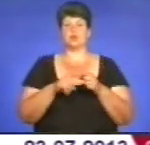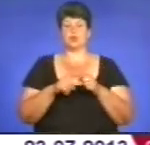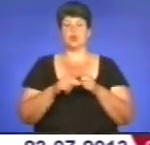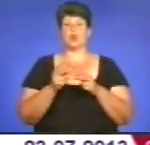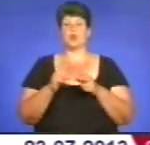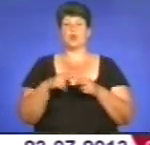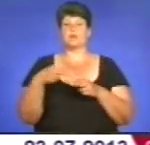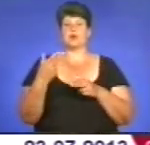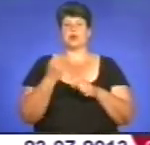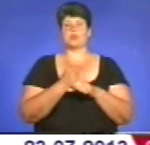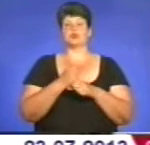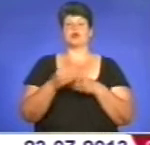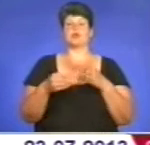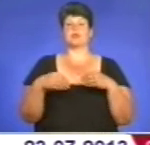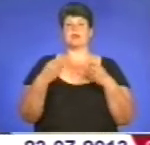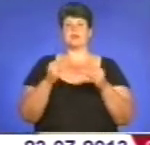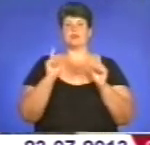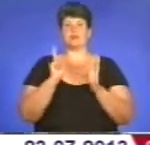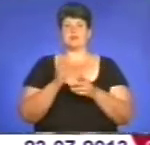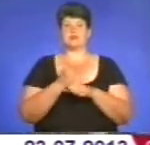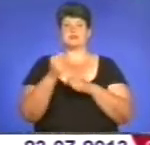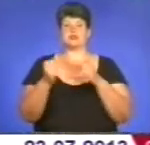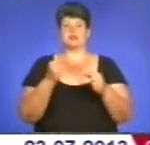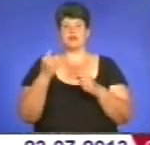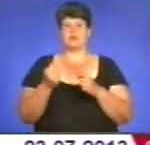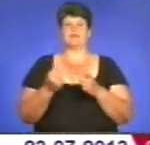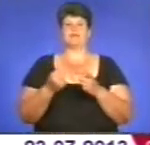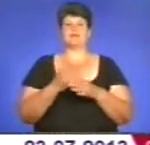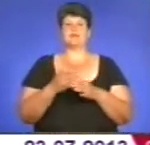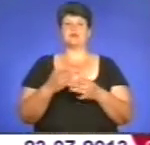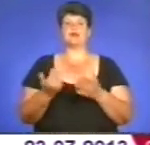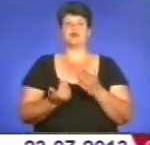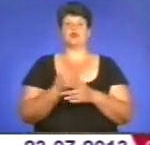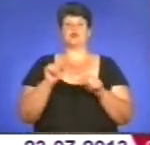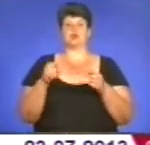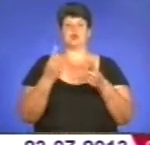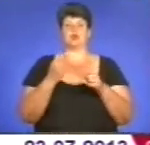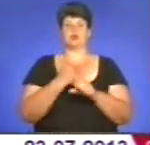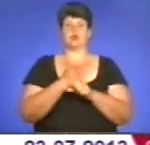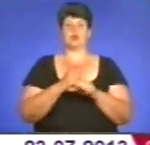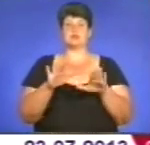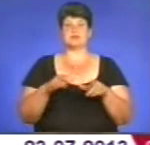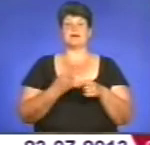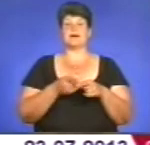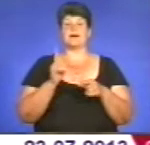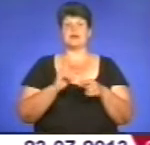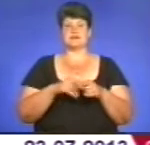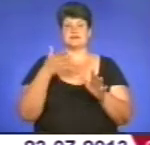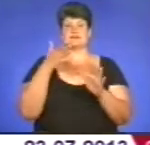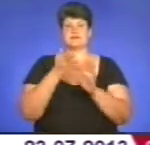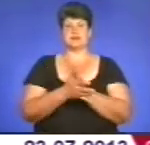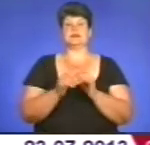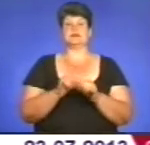роботодавець має працевлаштувати випускника на новостворене робоче місце. А це, в свою чергу, тягне за собою витрати на